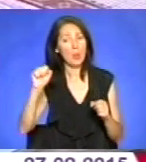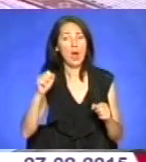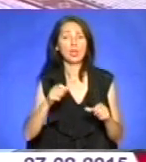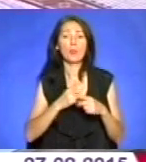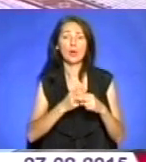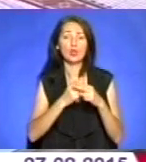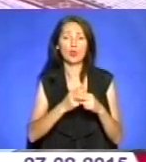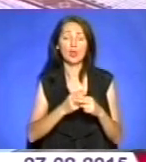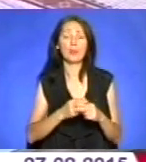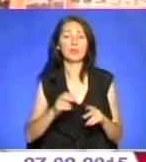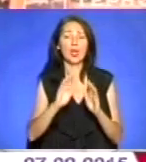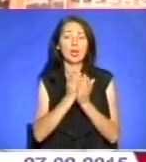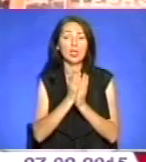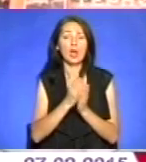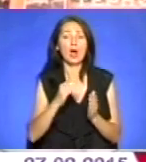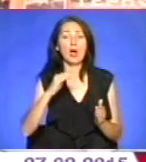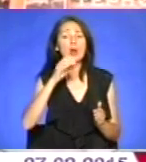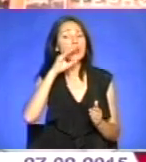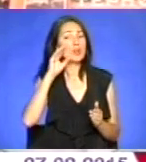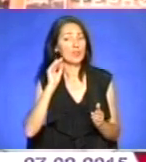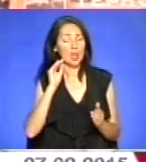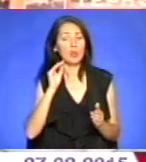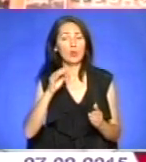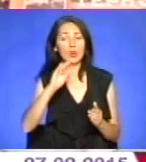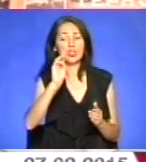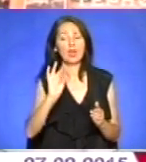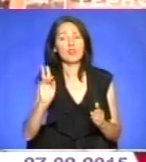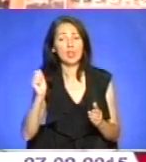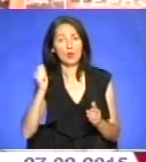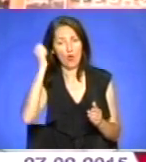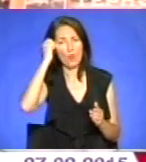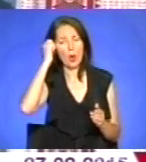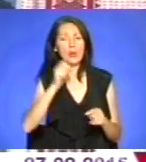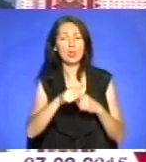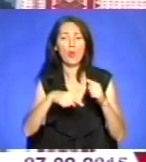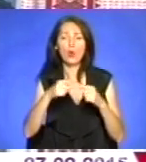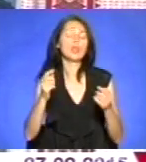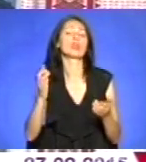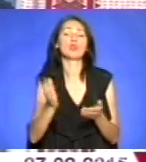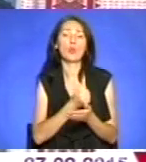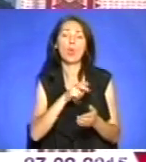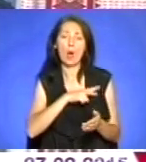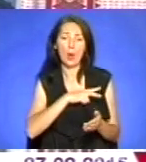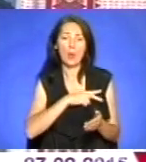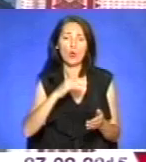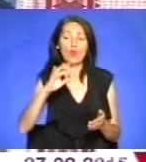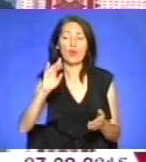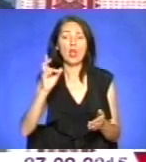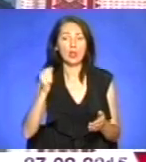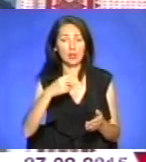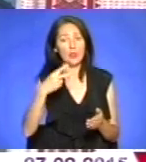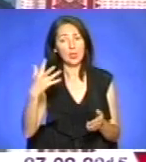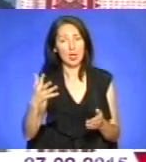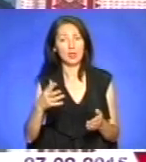поколінь», видана у Тернополі, здобула всеукраїнську премію імені Івана Франка 2015 у номінації за кращу